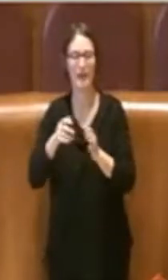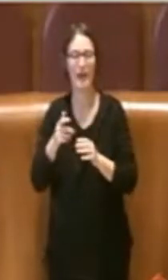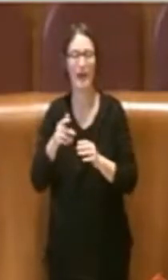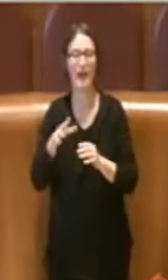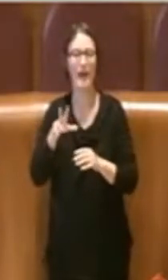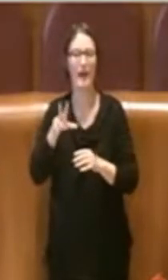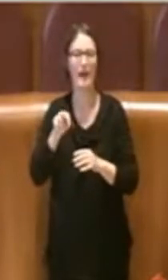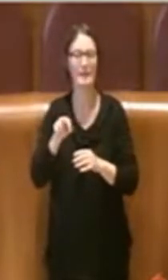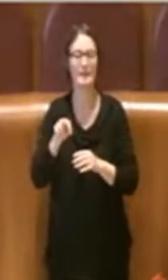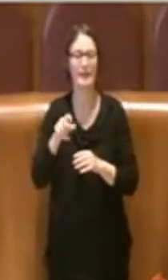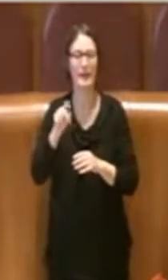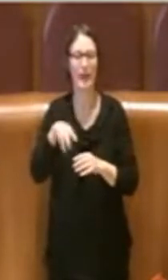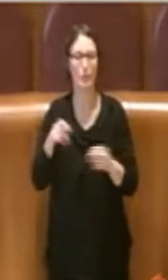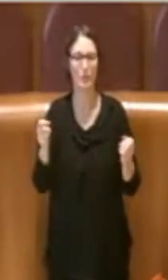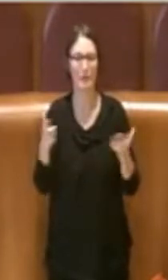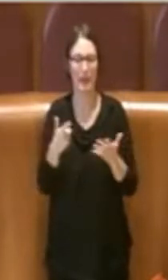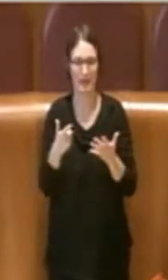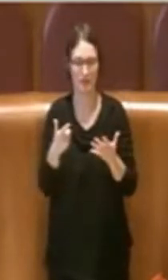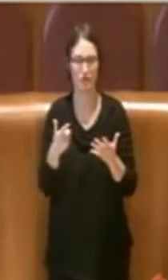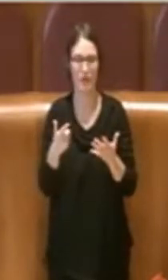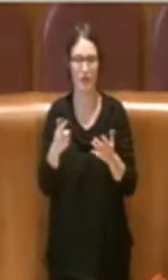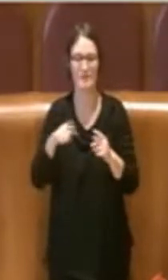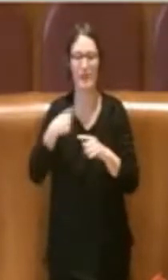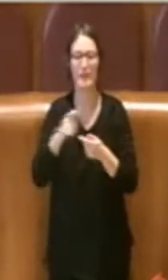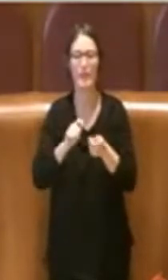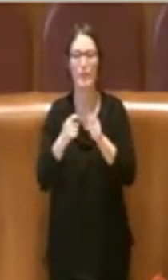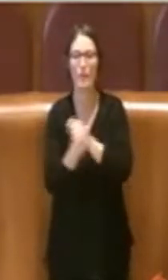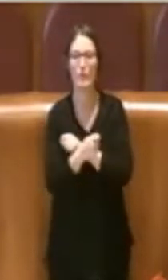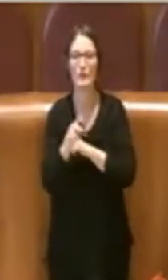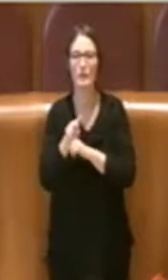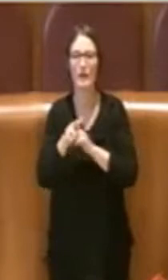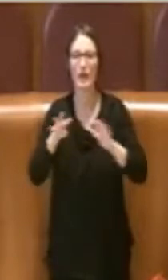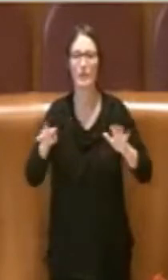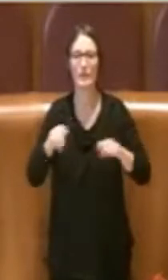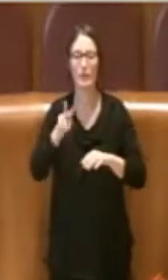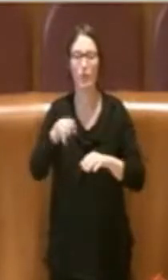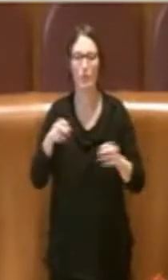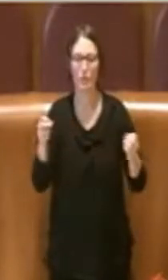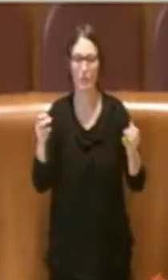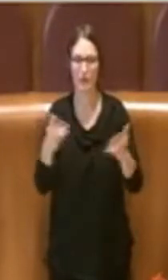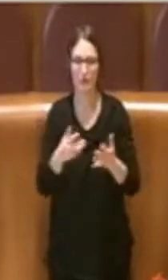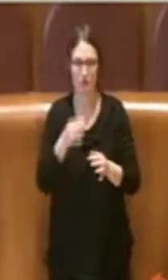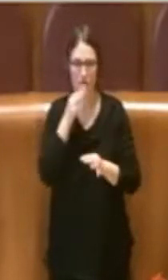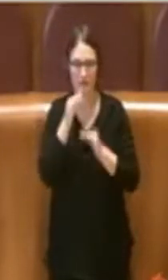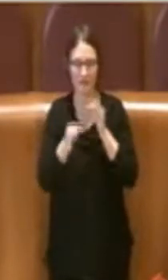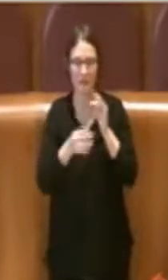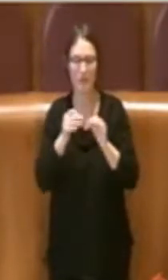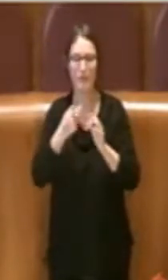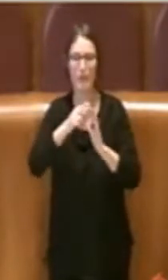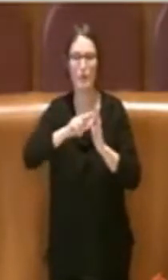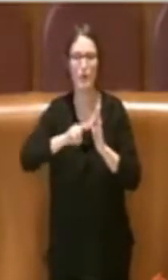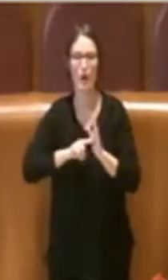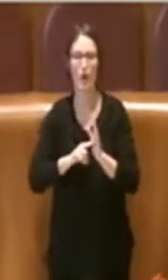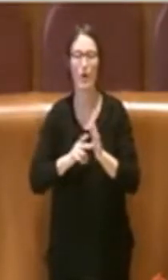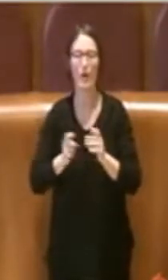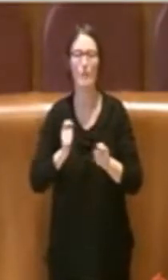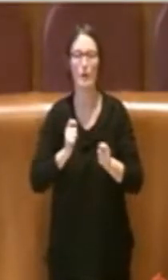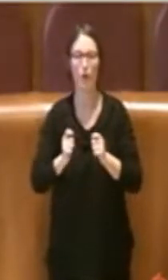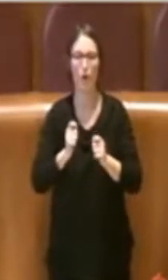e poi modificata con la 29 2018, ovvero il regolamento del commercio su Repubblica,